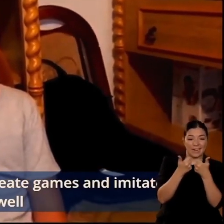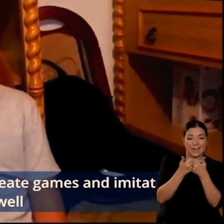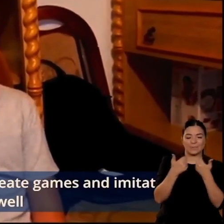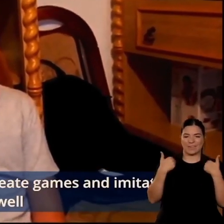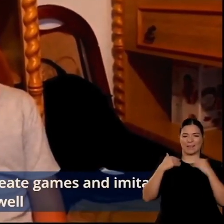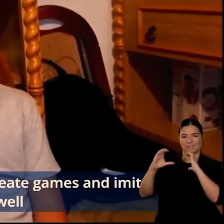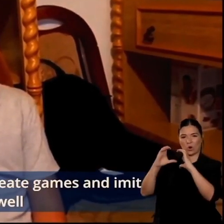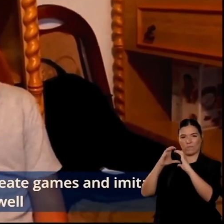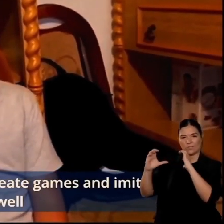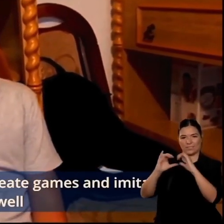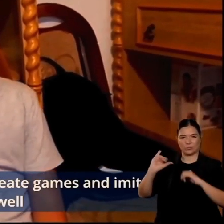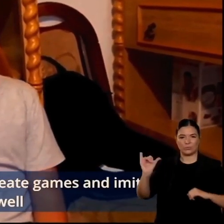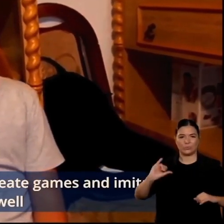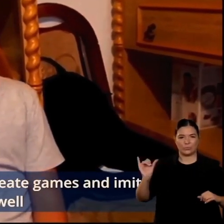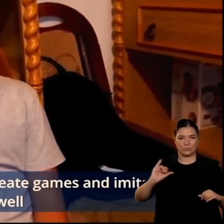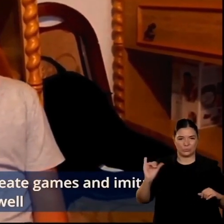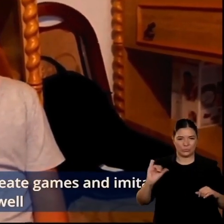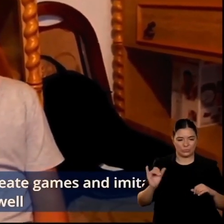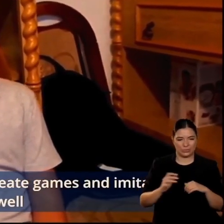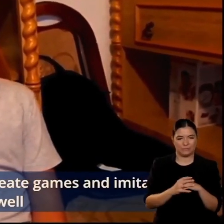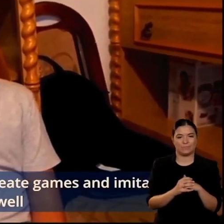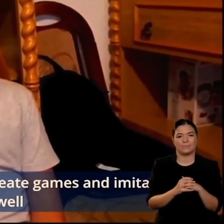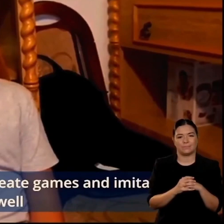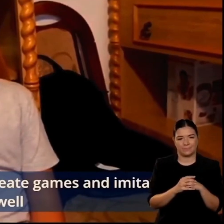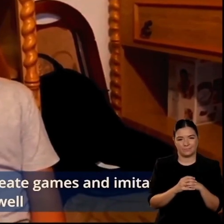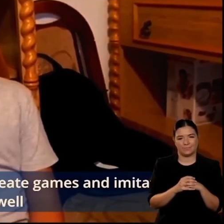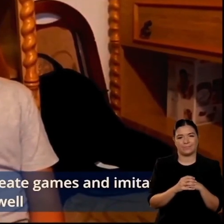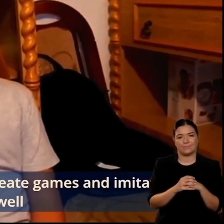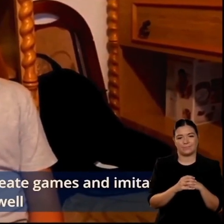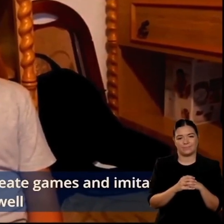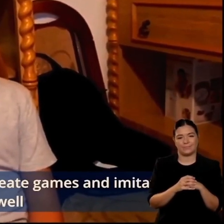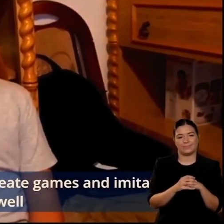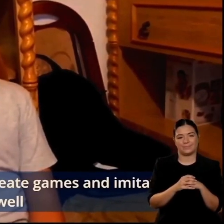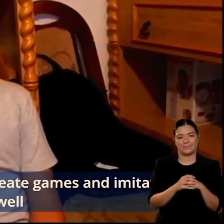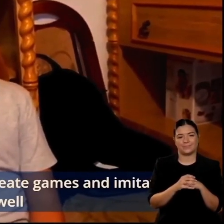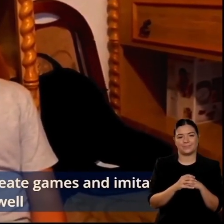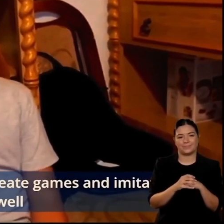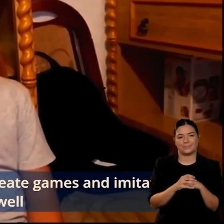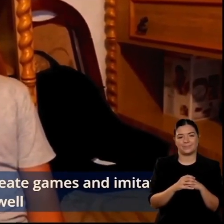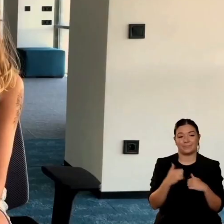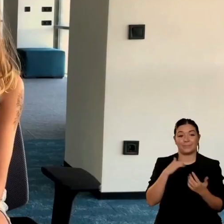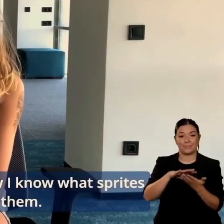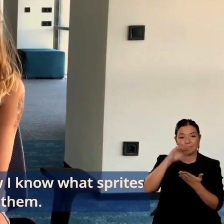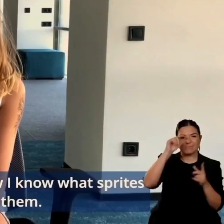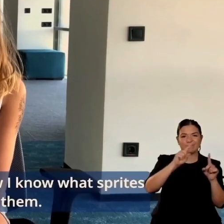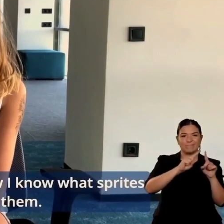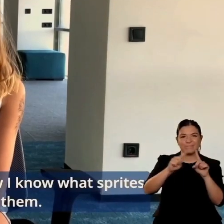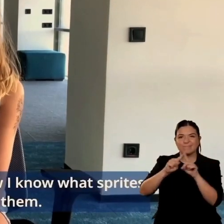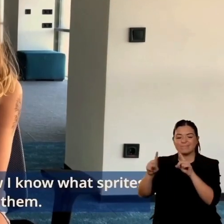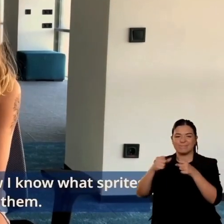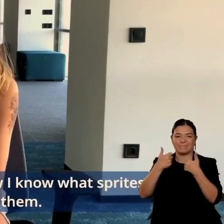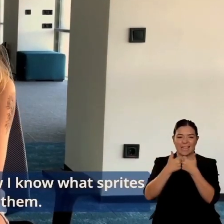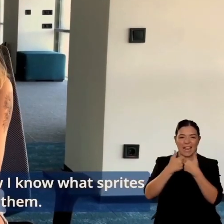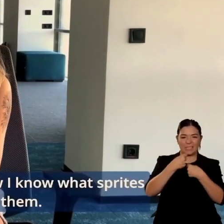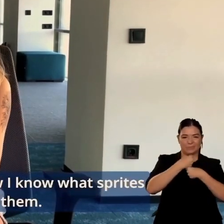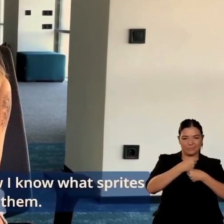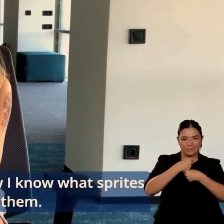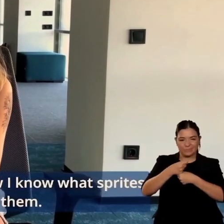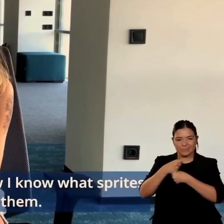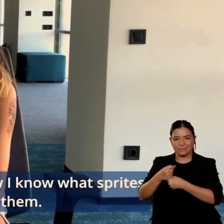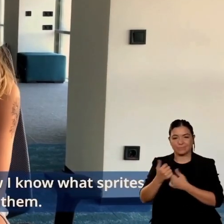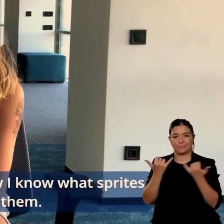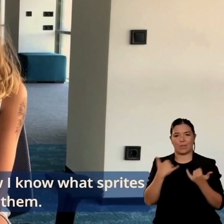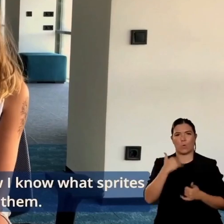Scratch e ora ho molte idee e posso condividere con altri bimbi. Possiamo fare diversi giochi,